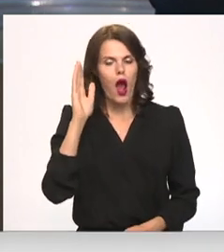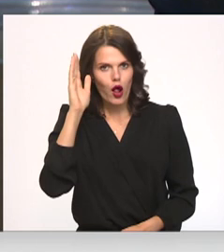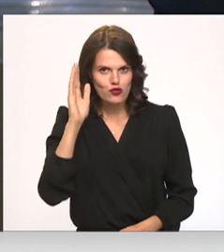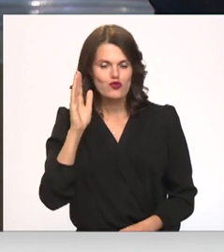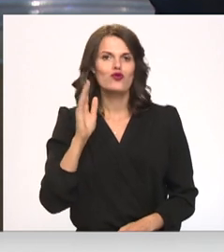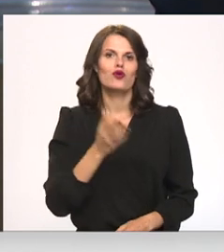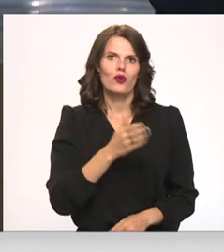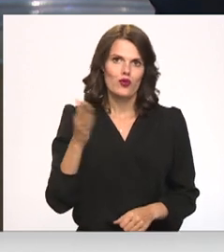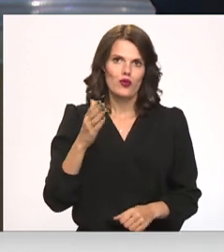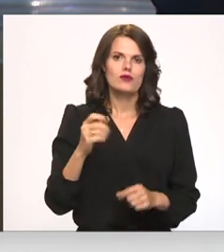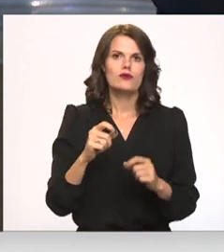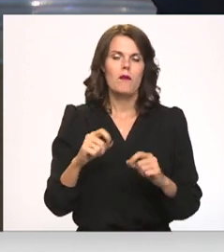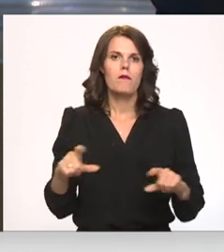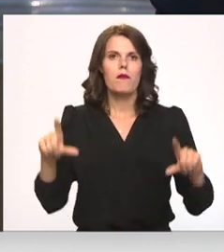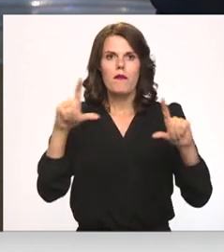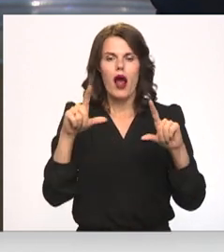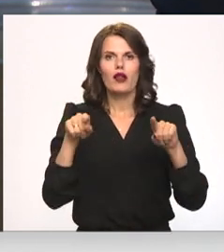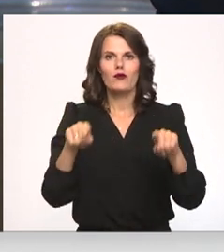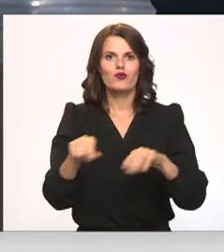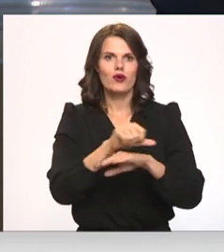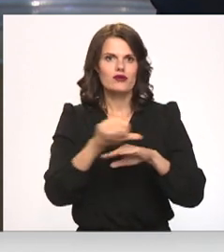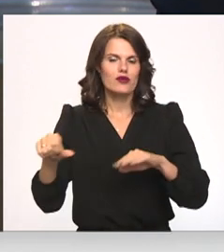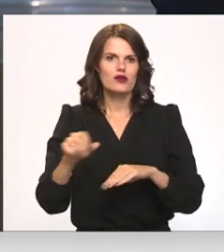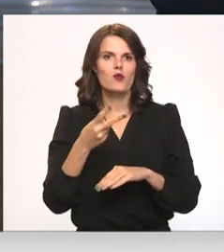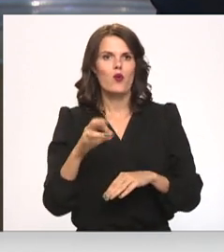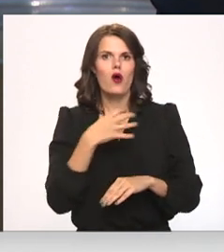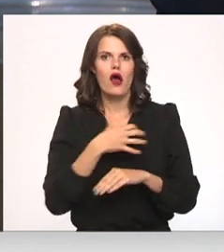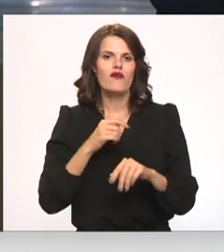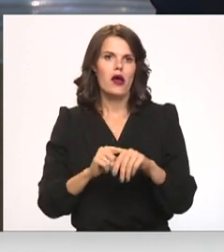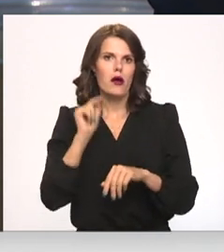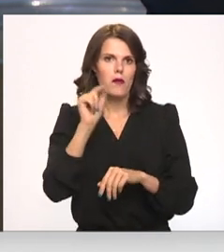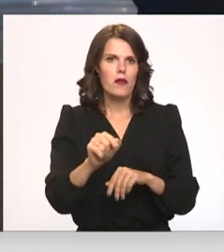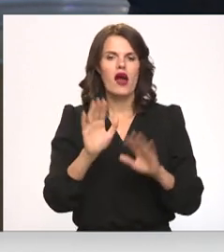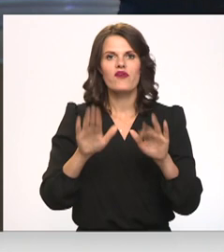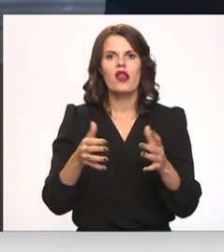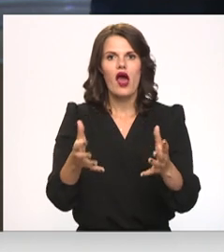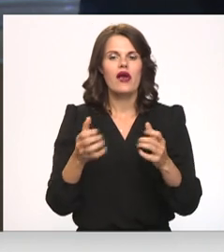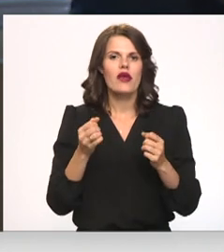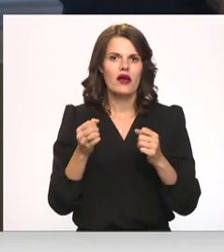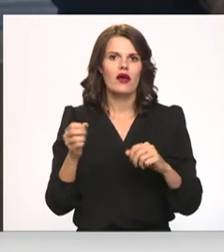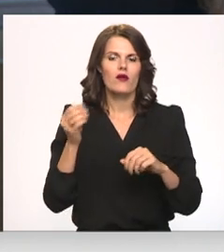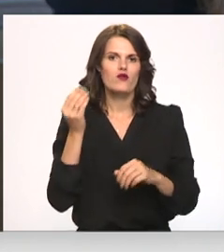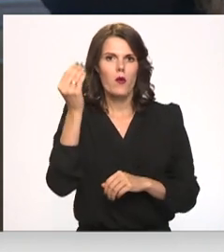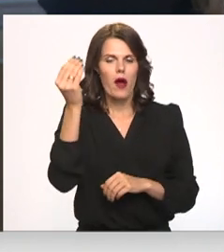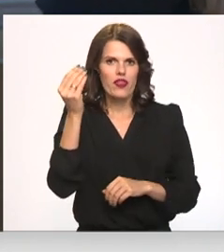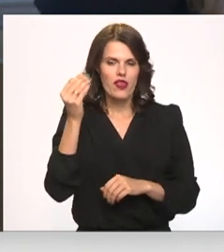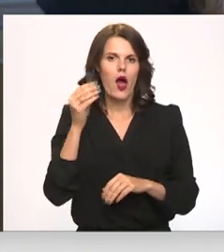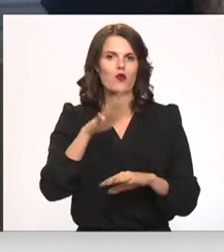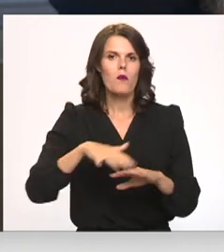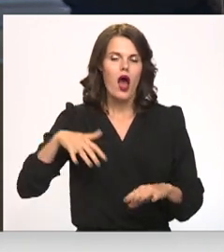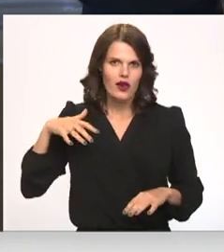Palielinat to slieksni, kas sarakstiem jāpārvar, lai iegūtu mandātus parlamentā.